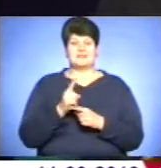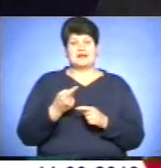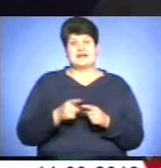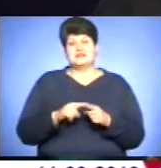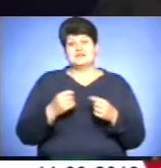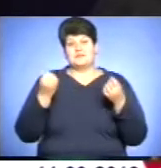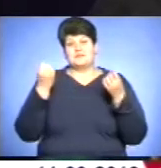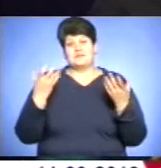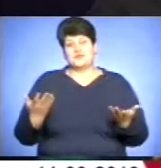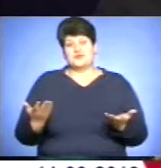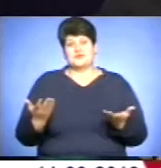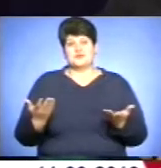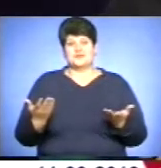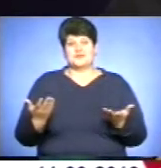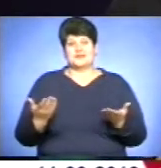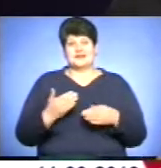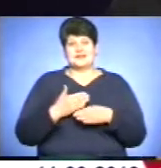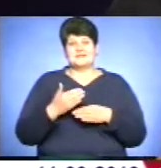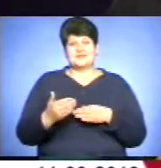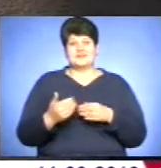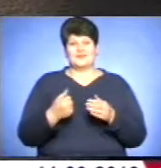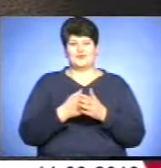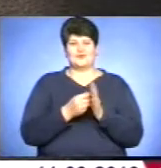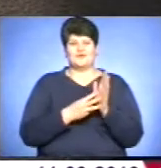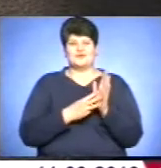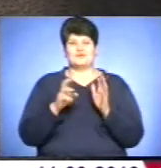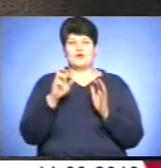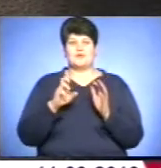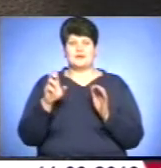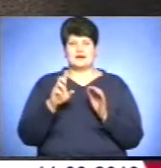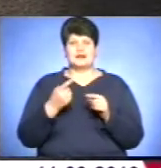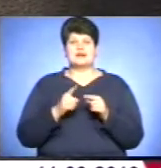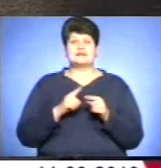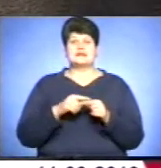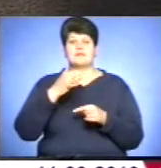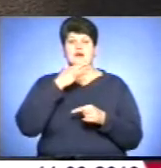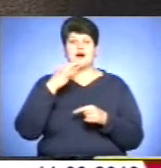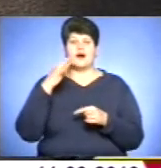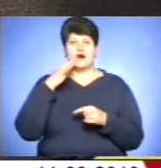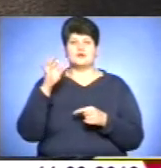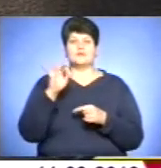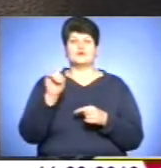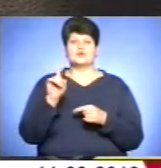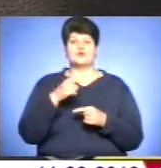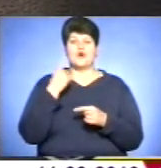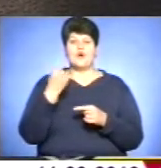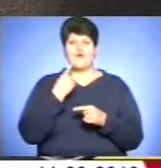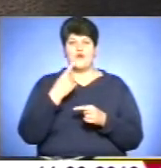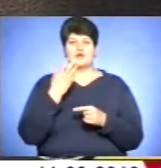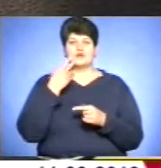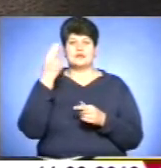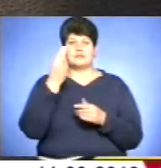запізнення на 8 вересня. Це про багато чого говорить, коли він малює 6 годин